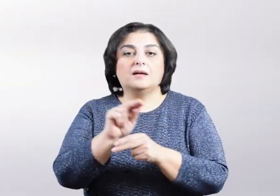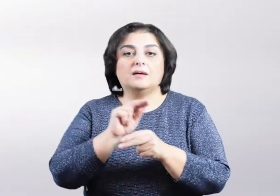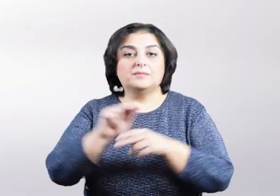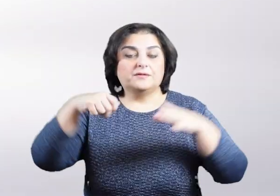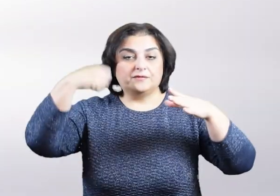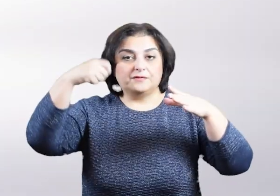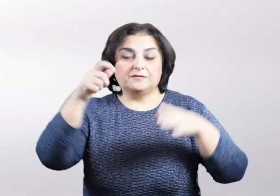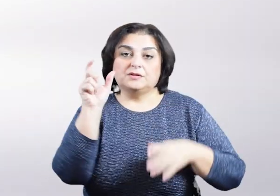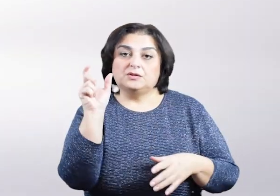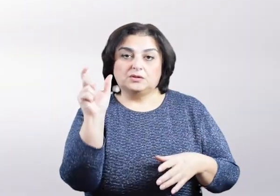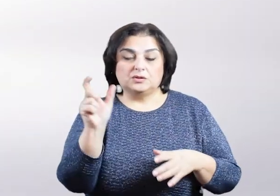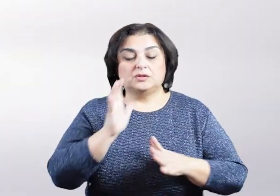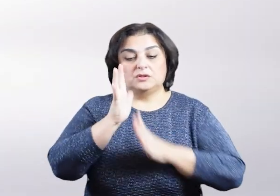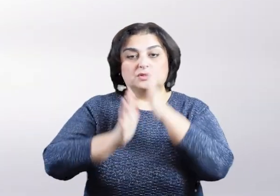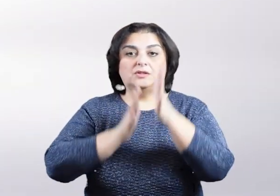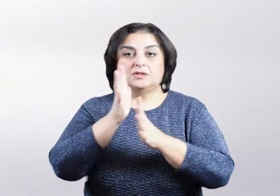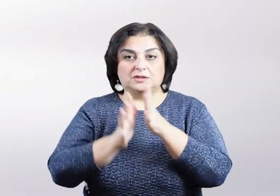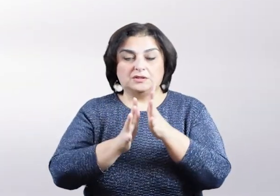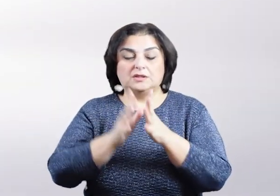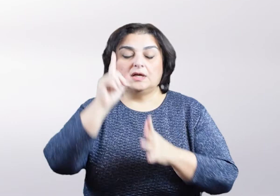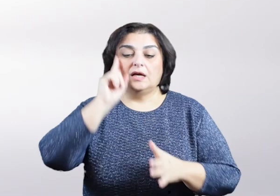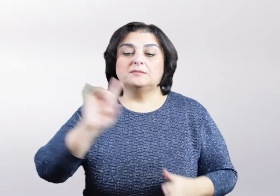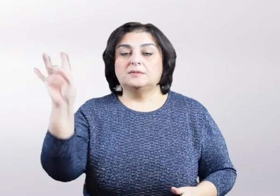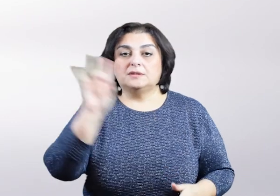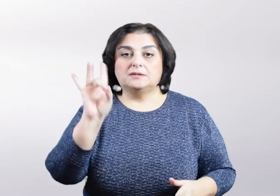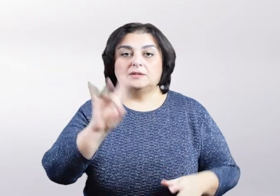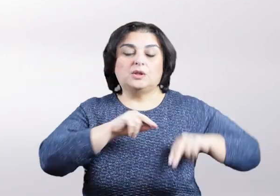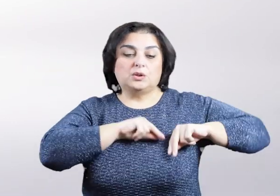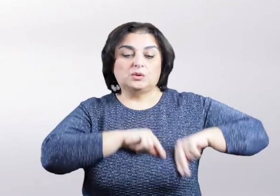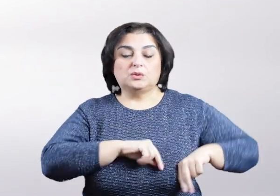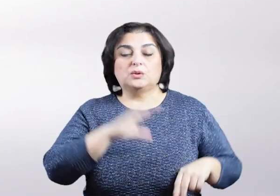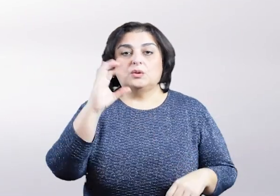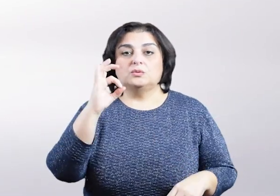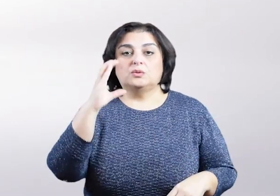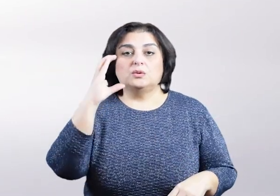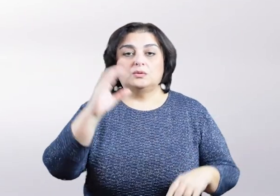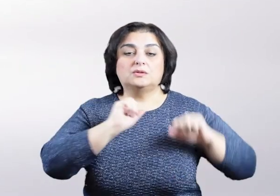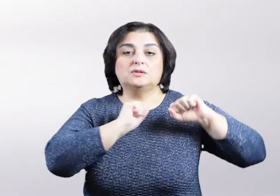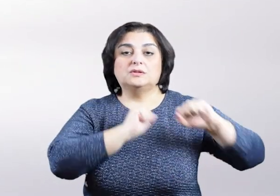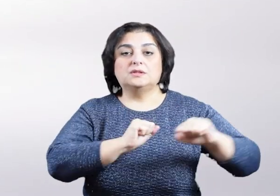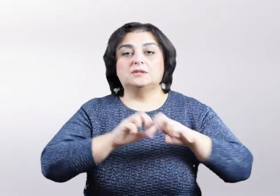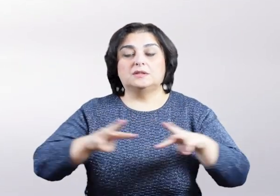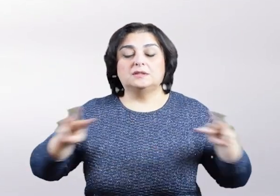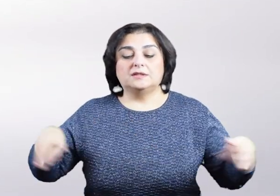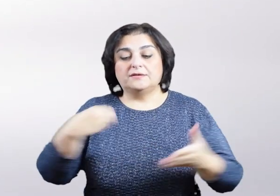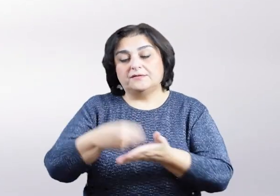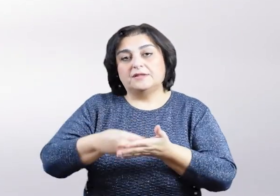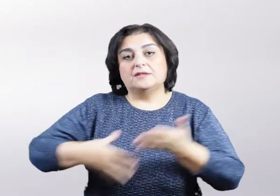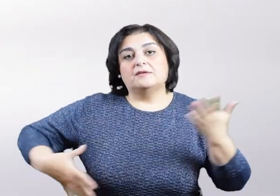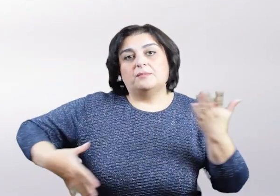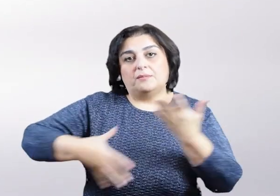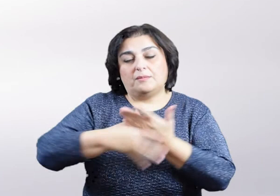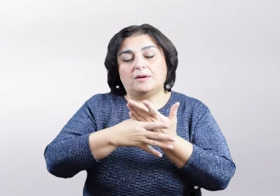Marifləndirici video çarxın surdo tərcümə versiyası Azərbaycan Respublikası Əmək və Əhalinin Sosial Müdafiəsi Nazirliyinin maliyyə